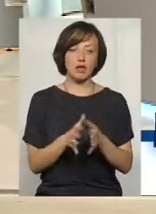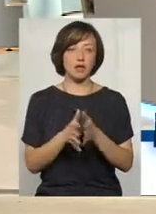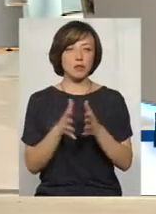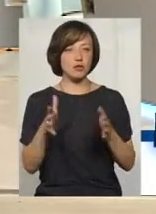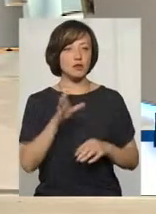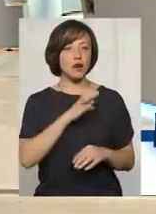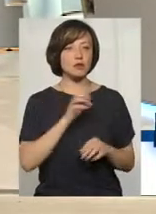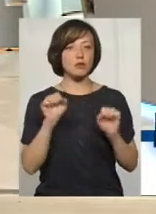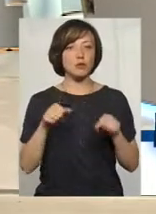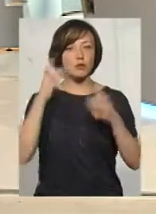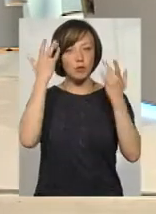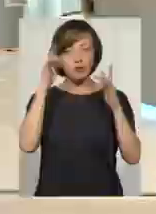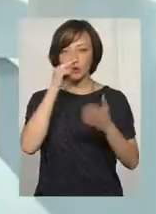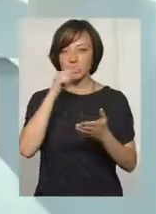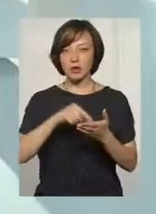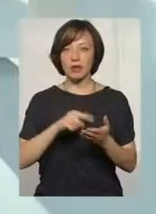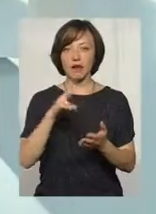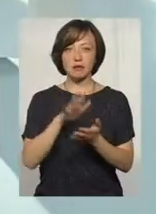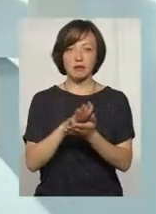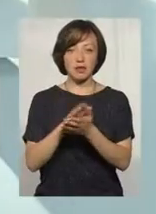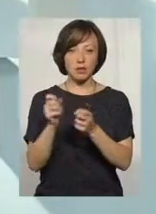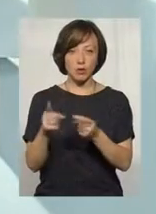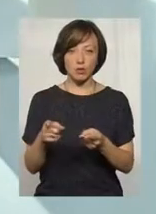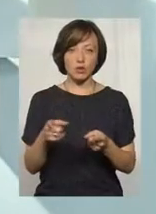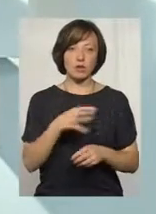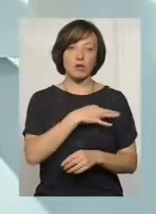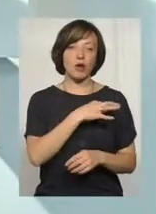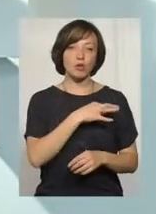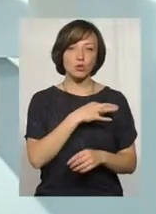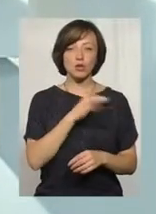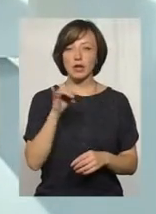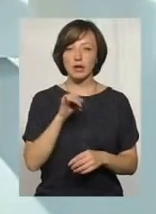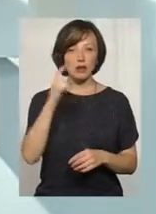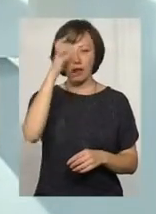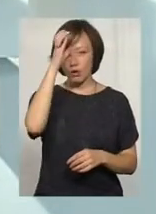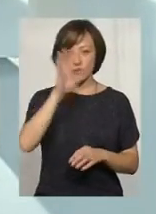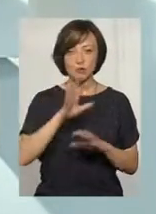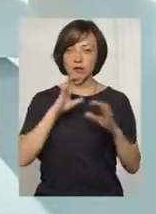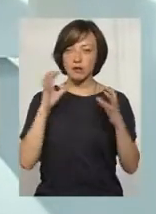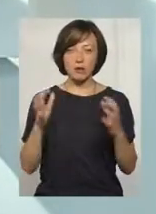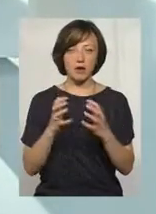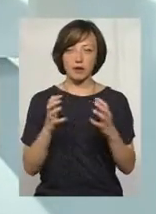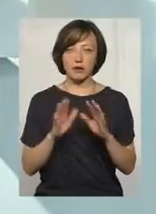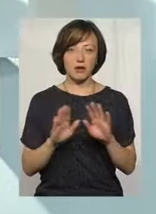багатство, які можуть випадково опинитися на смітнику, з байдужих і нерозумних, недбайливих,